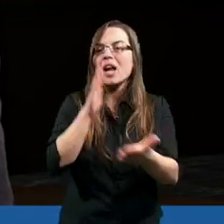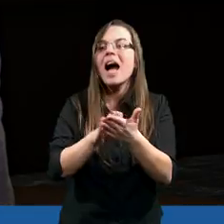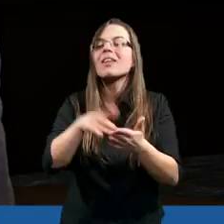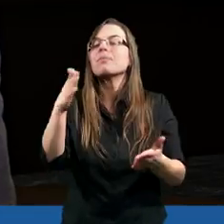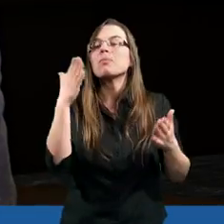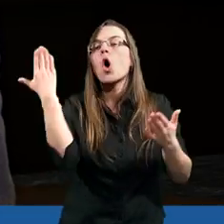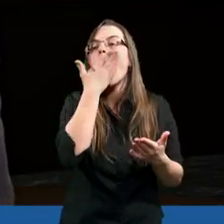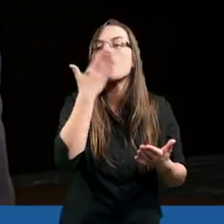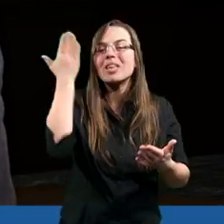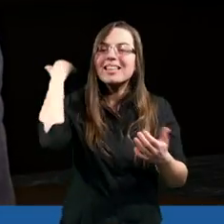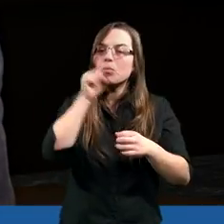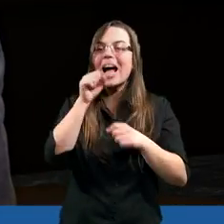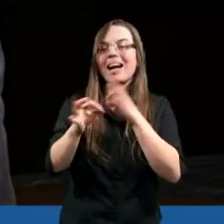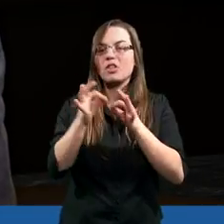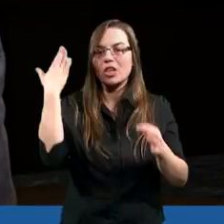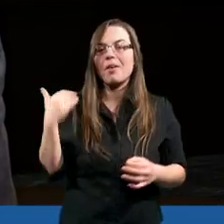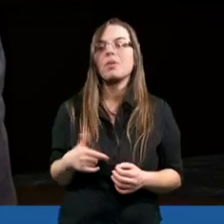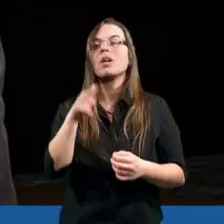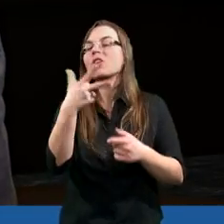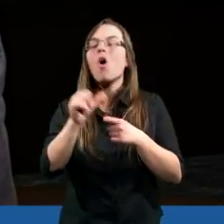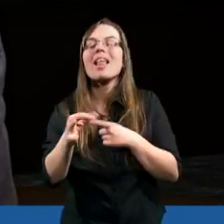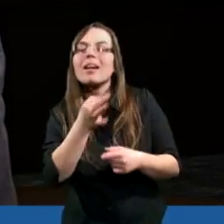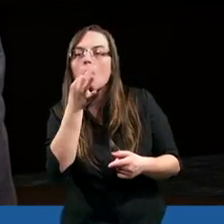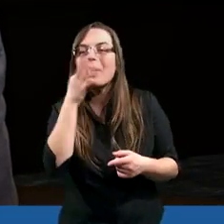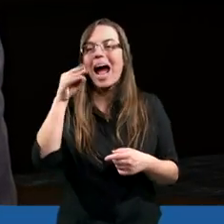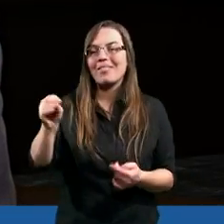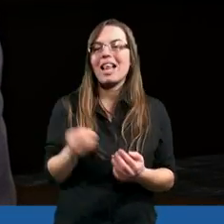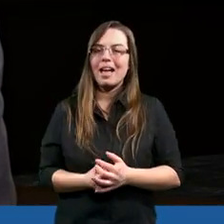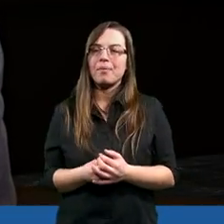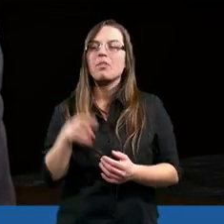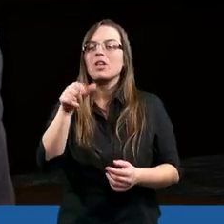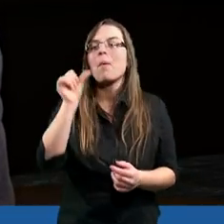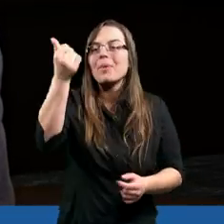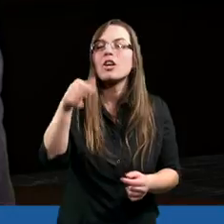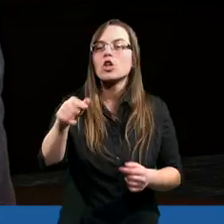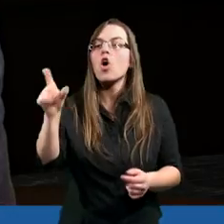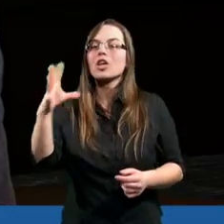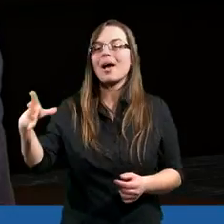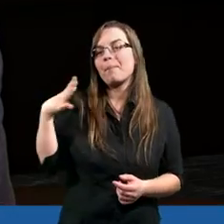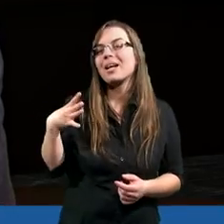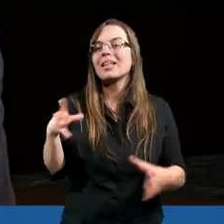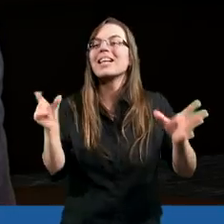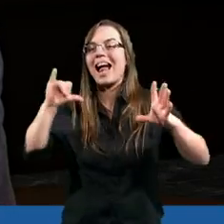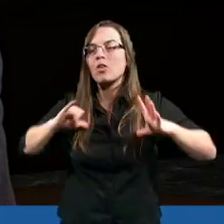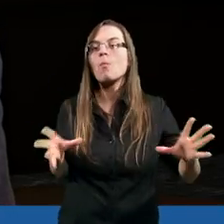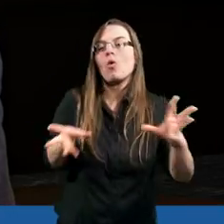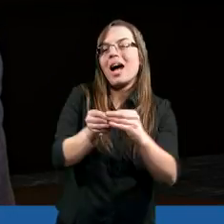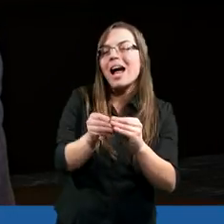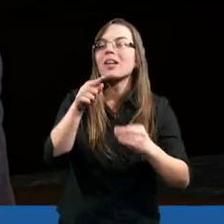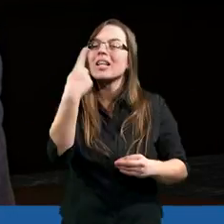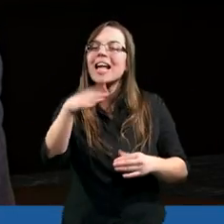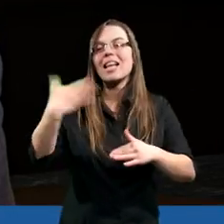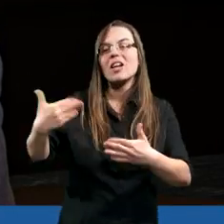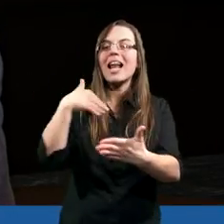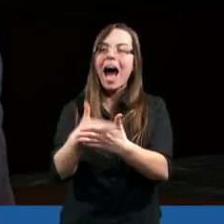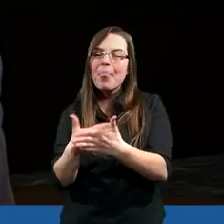komunizmu. No zupełnie jest to niepoprawne. Po pierwsze to, że byli ze sobą razem, to z jednej